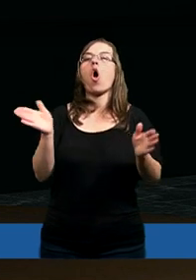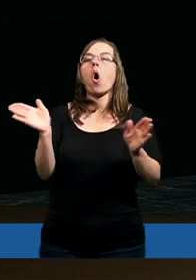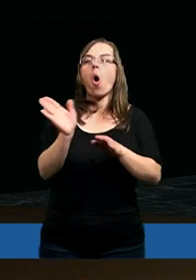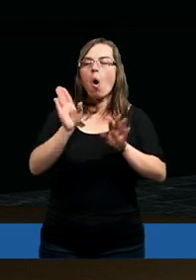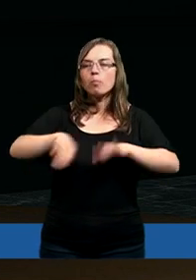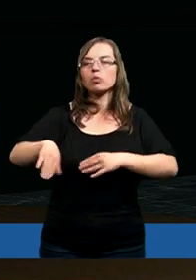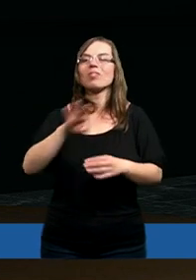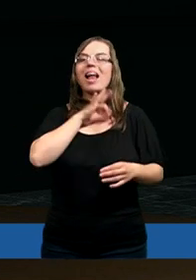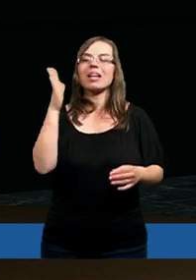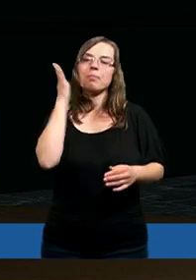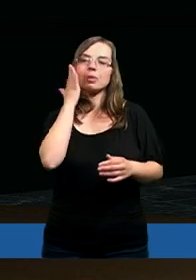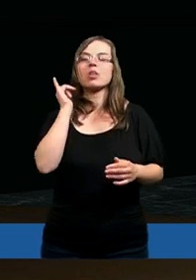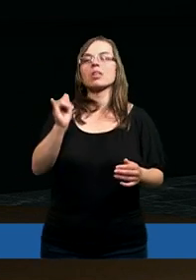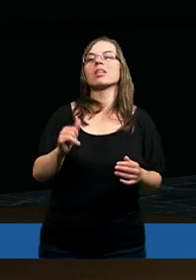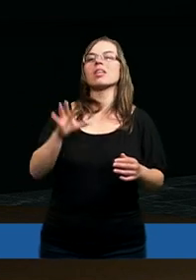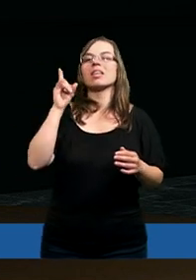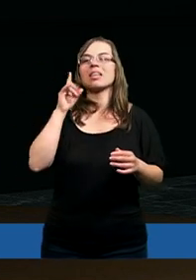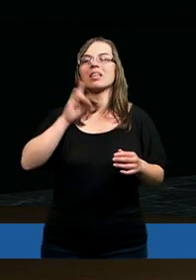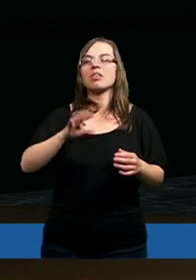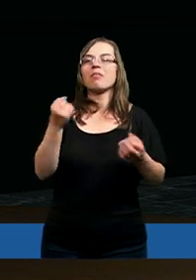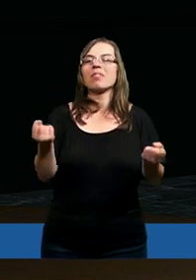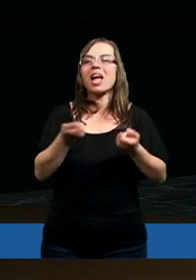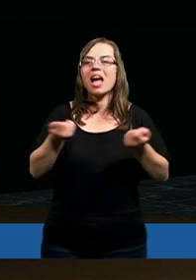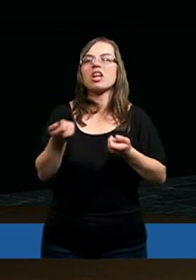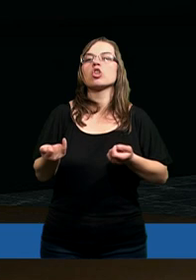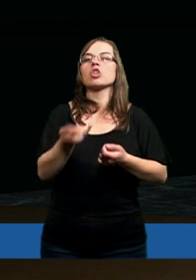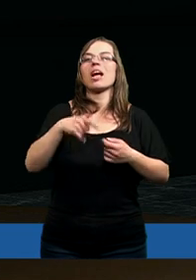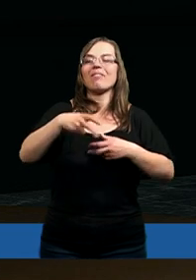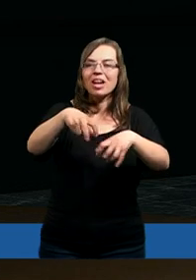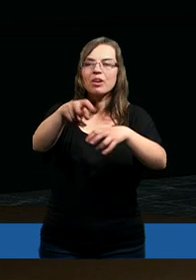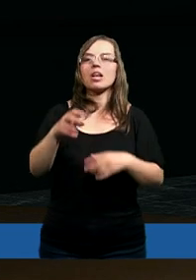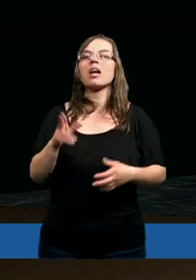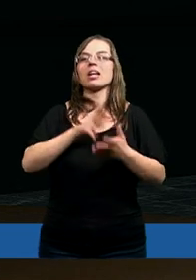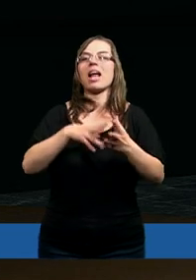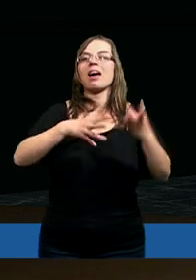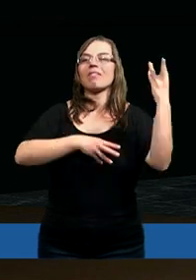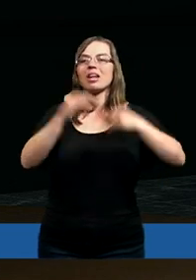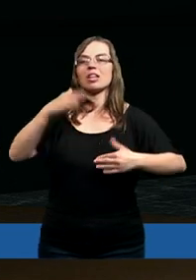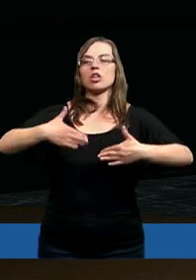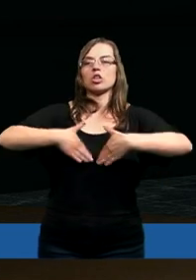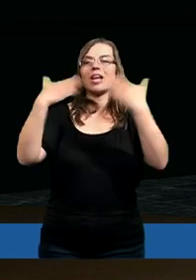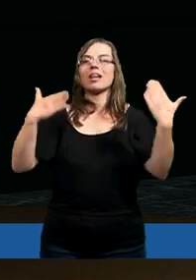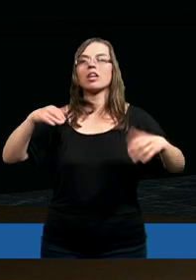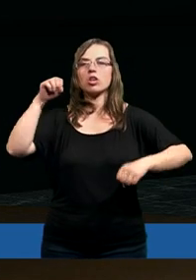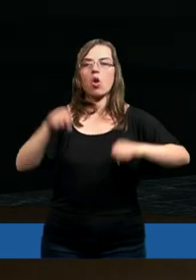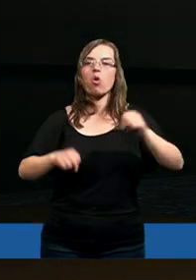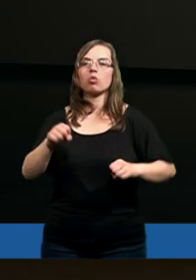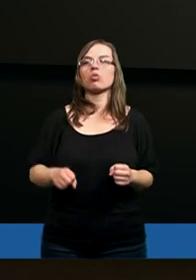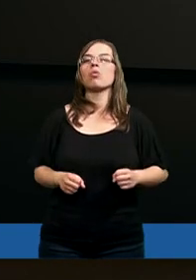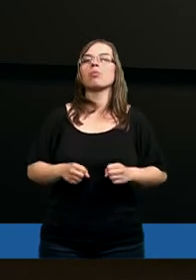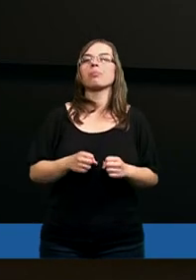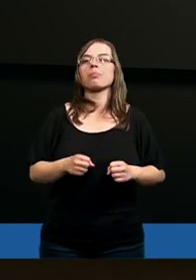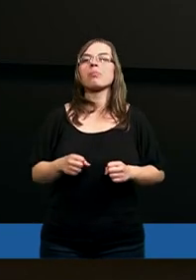opuścili własne mieszkanie, trzyma wiecznych wpętach w ciemnicy na wielki dzień sądu.